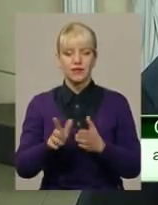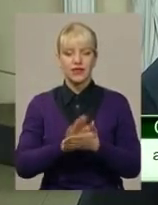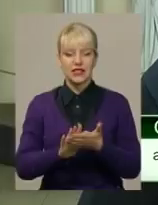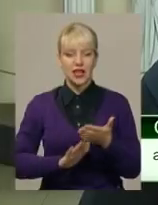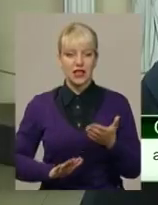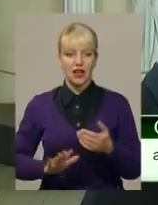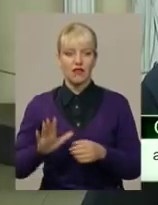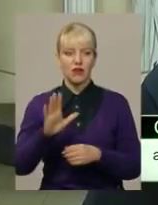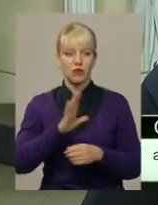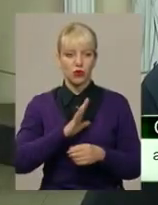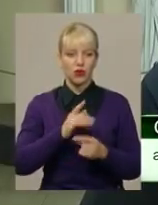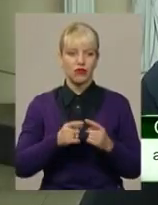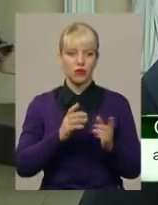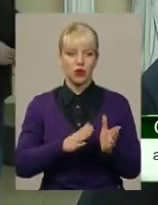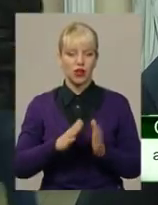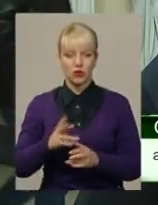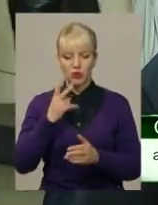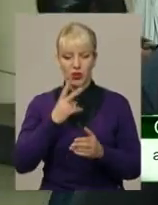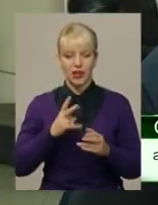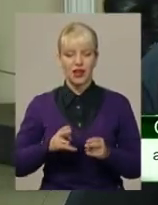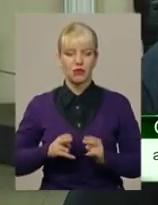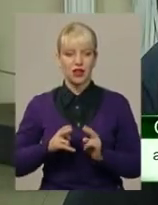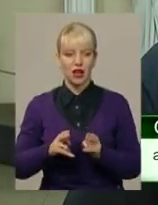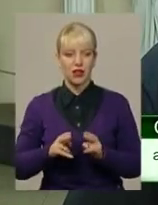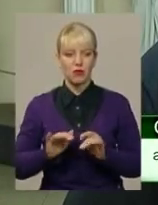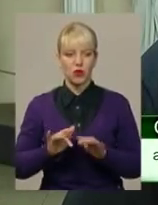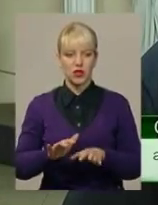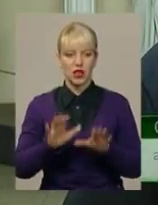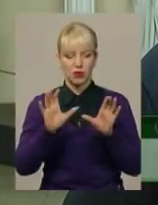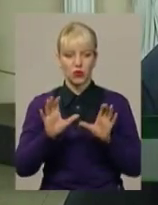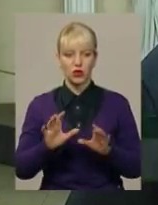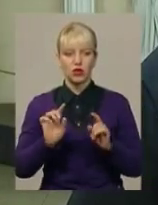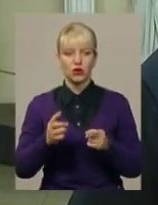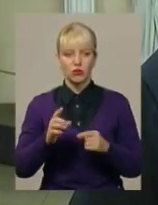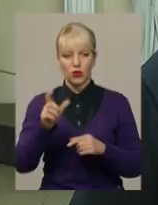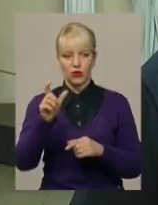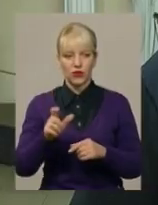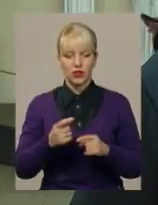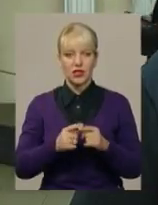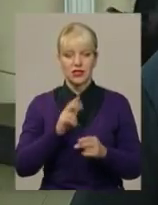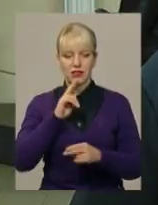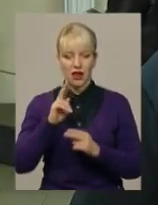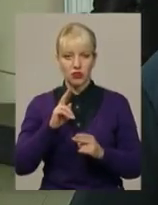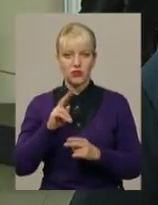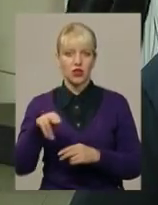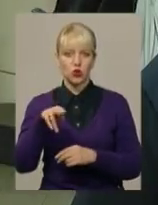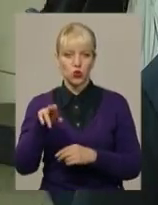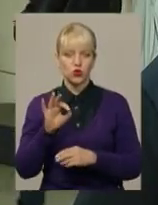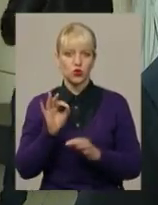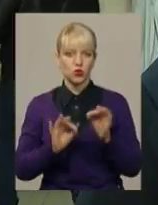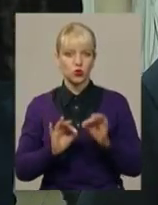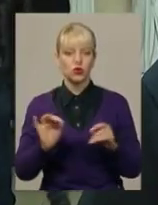була зареєстровано в порядку, передбачено КПК, і тому він скаргою відповідно звернувся до суду, для того, щоб